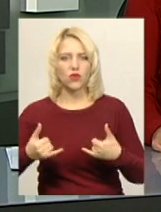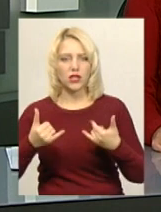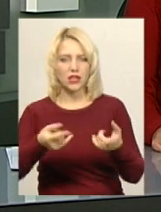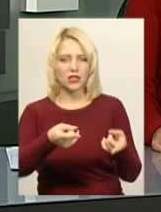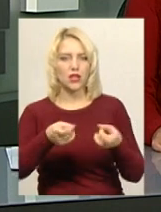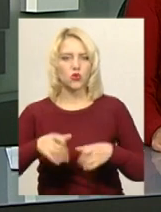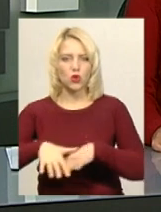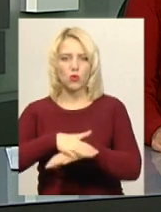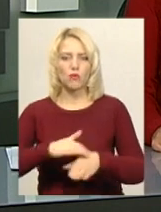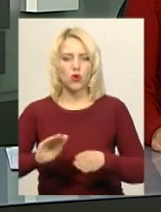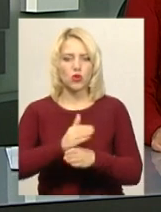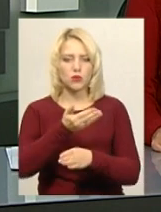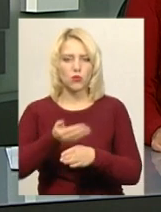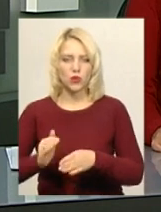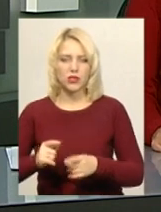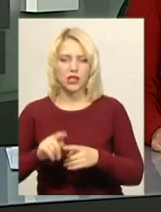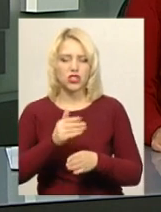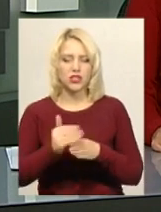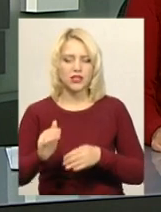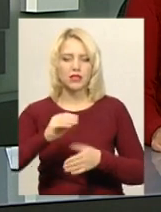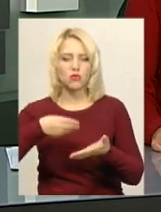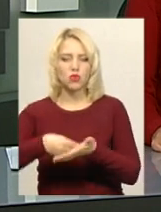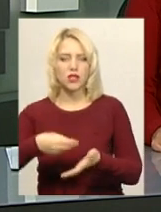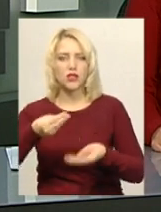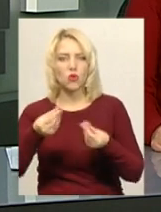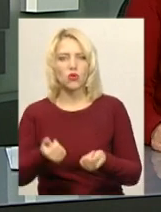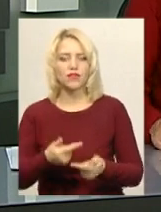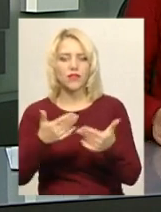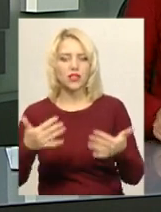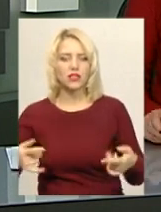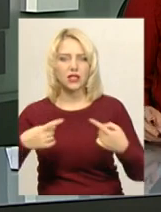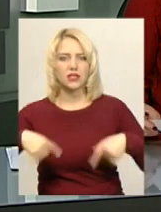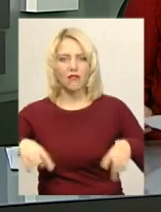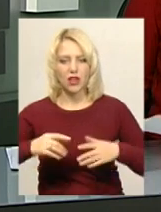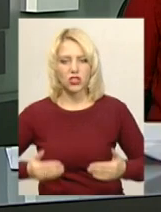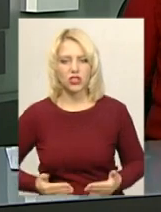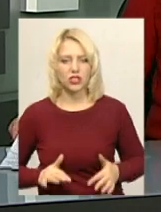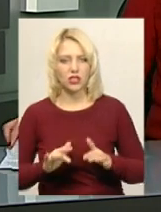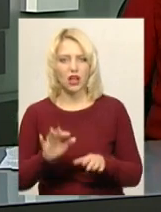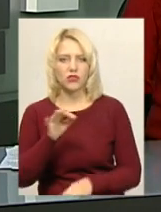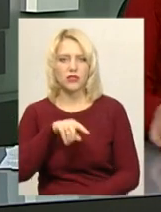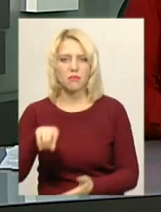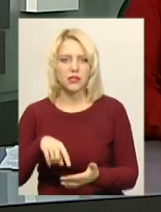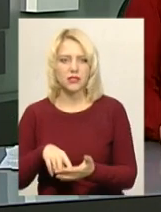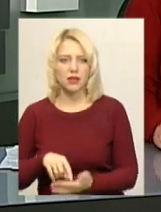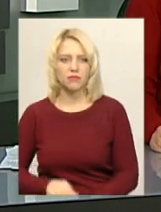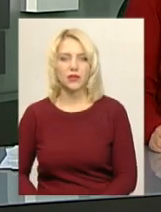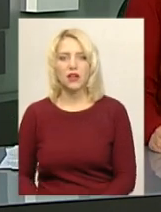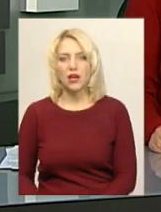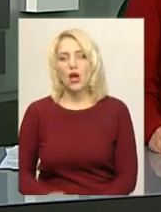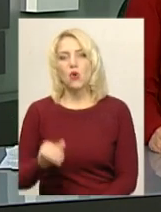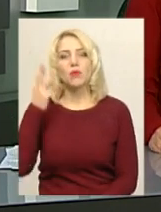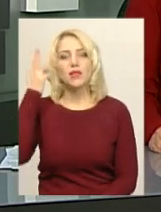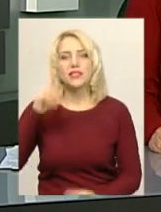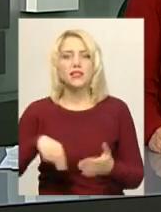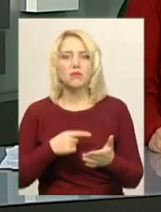громадськості у розподілі частини бюджетних коштів у різних сферах життєдіяльності міста. У Хмельницькій